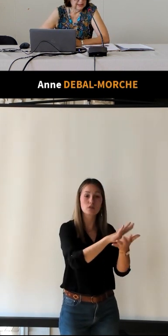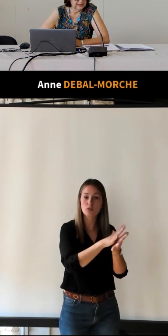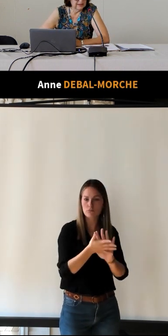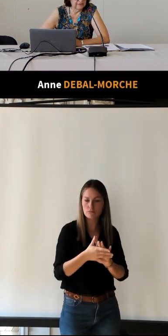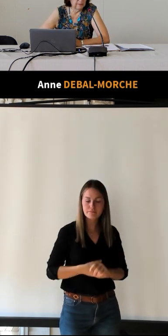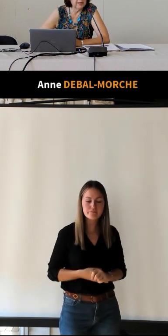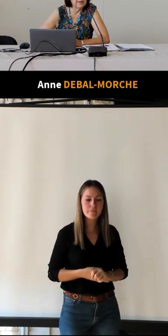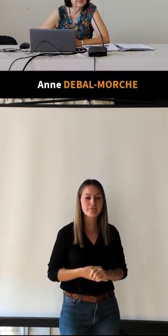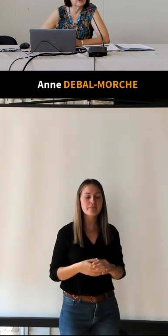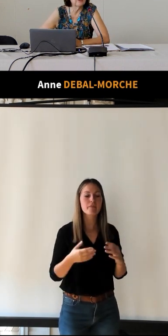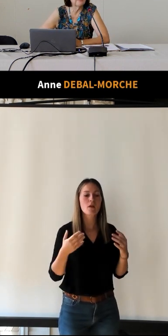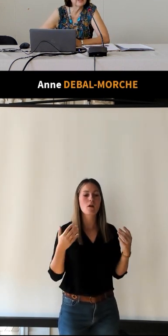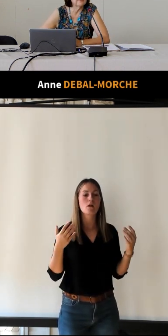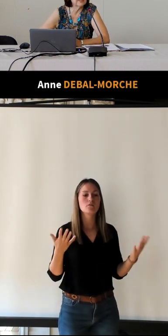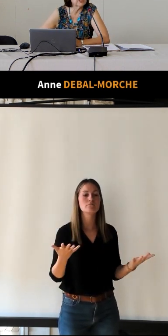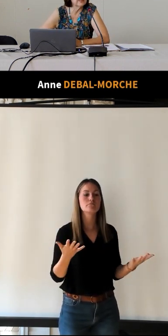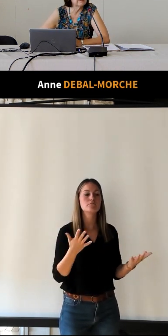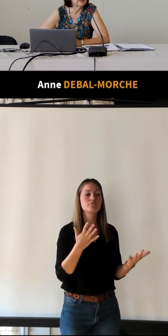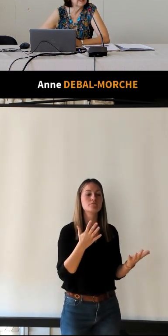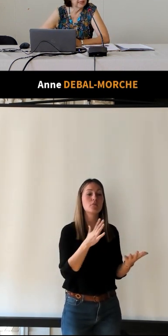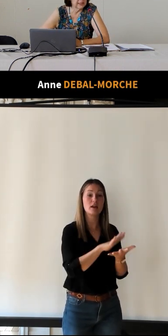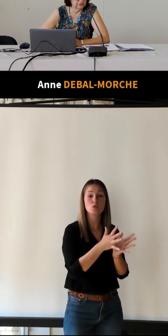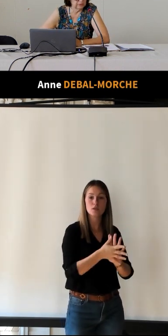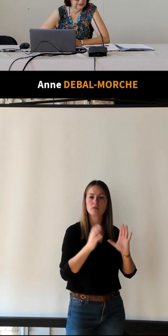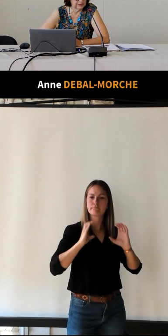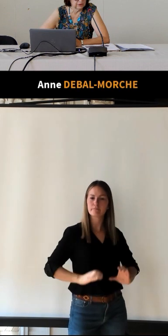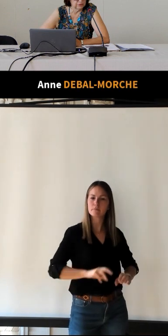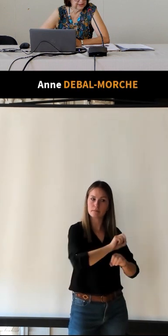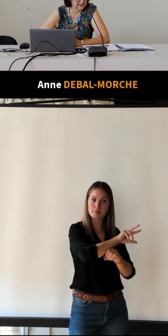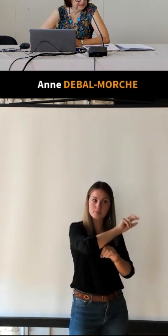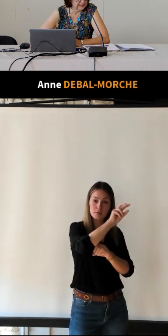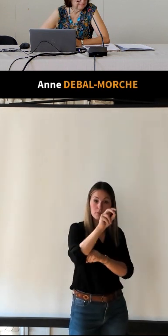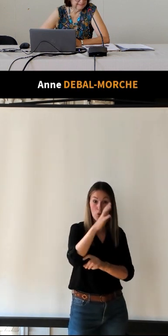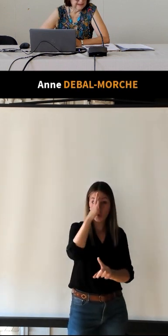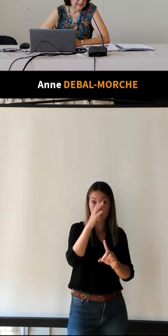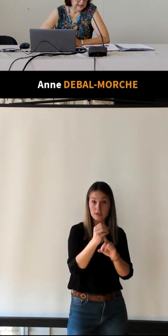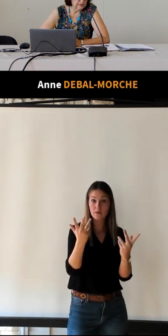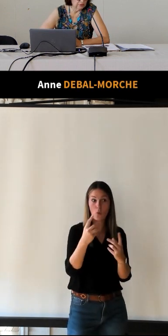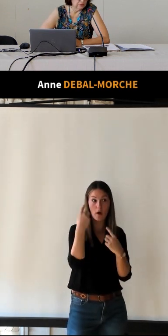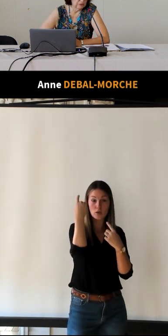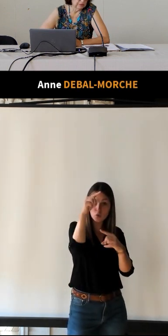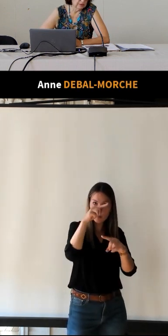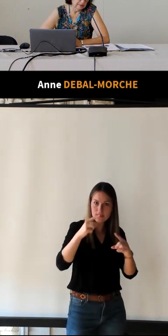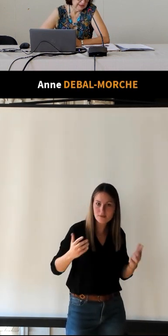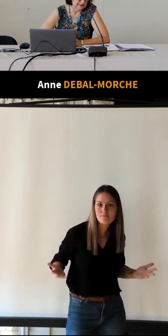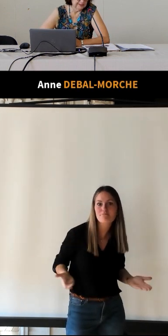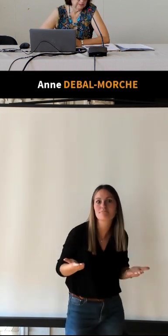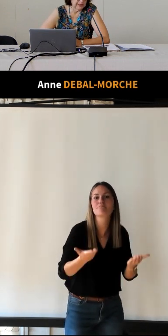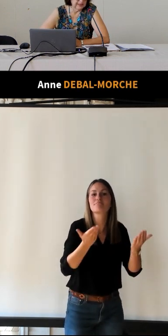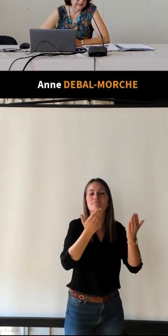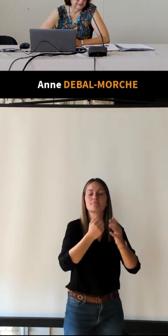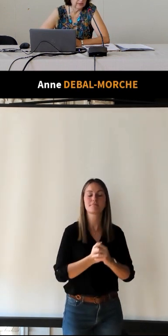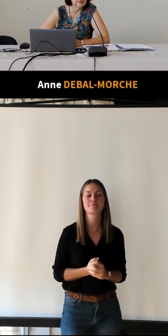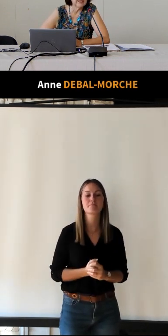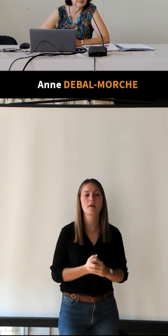qui vont permettre de faire émerger un réseau d'accueil touristique et surtout, il y a quand même